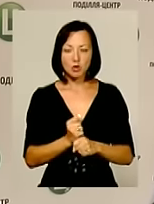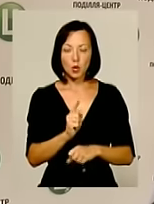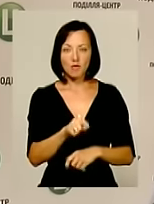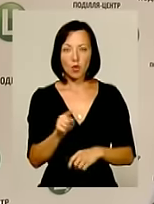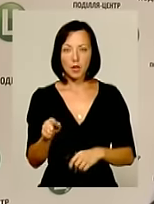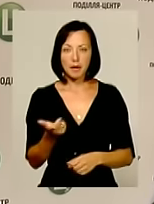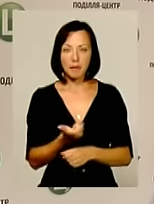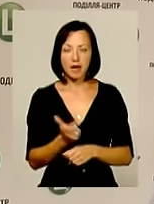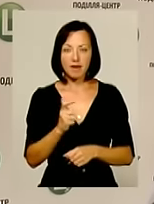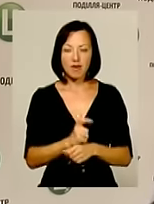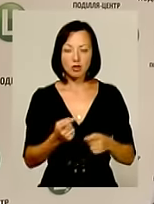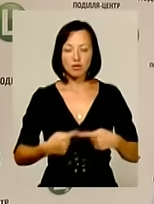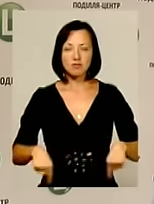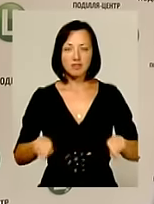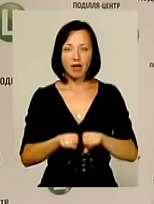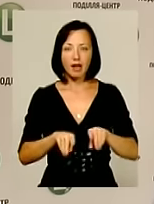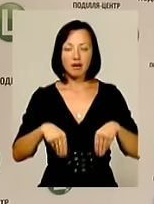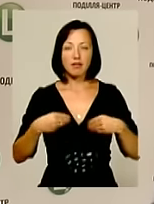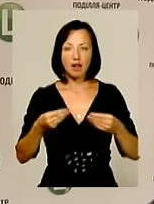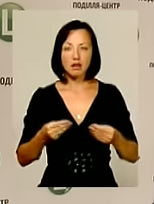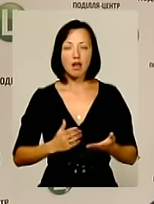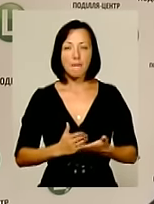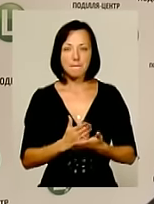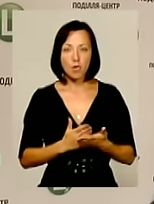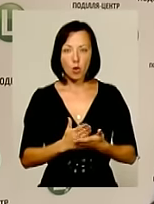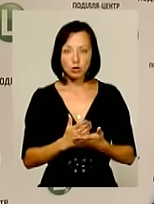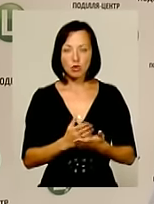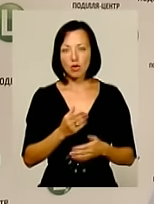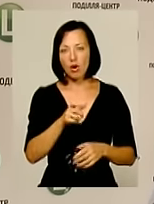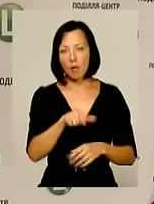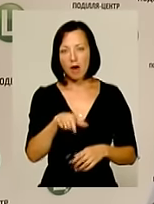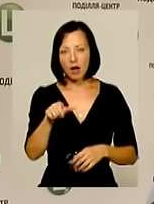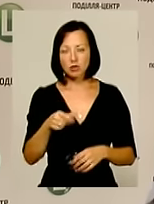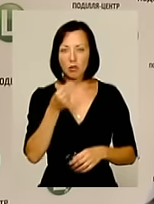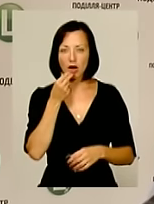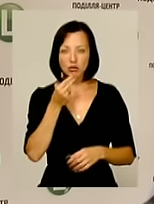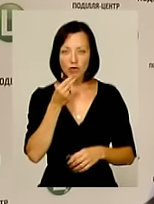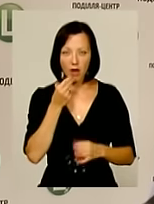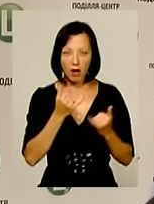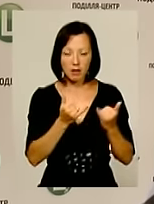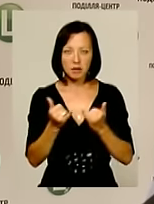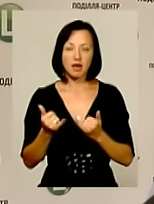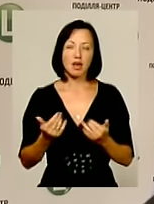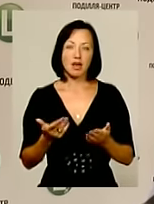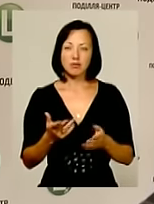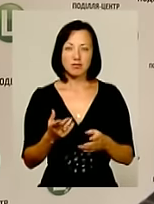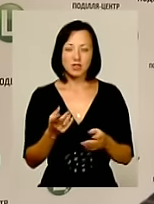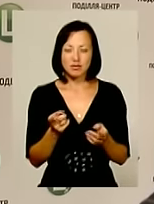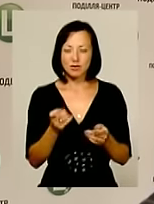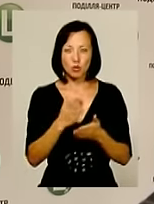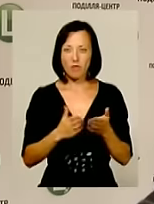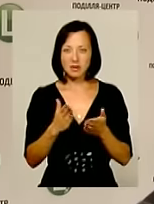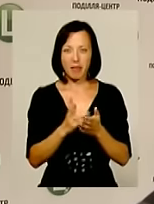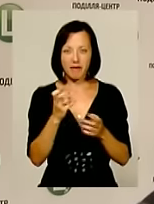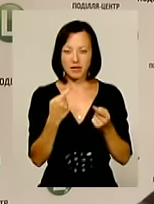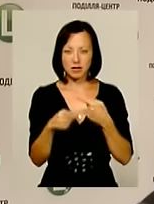переважно в сфері надання послуг, в громадському харчуванні. Як правило, вони нічим не відрізняються